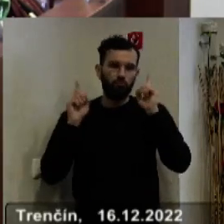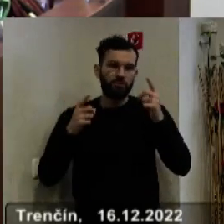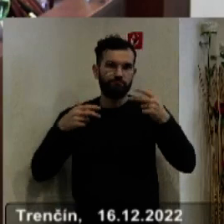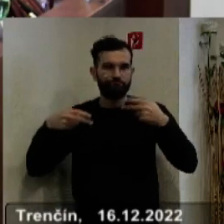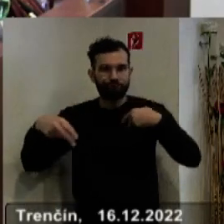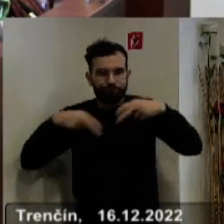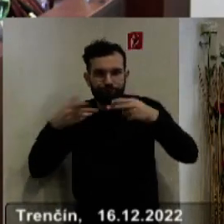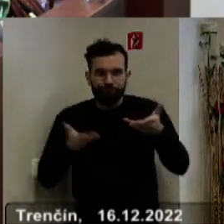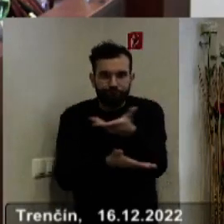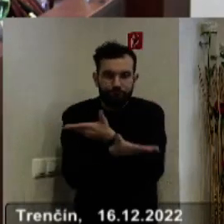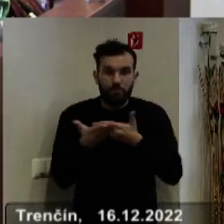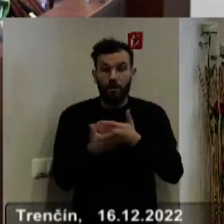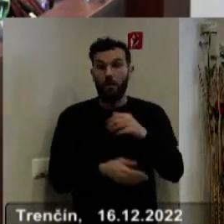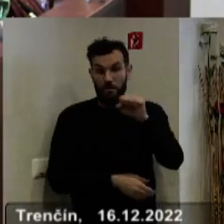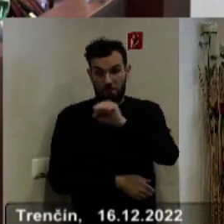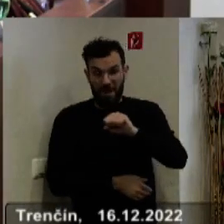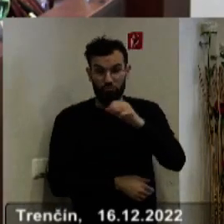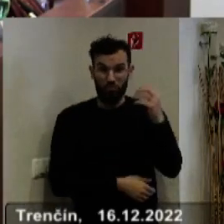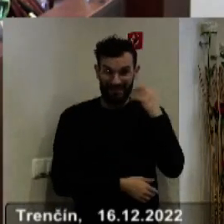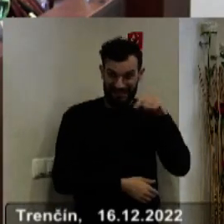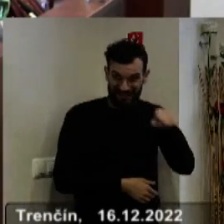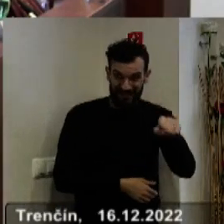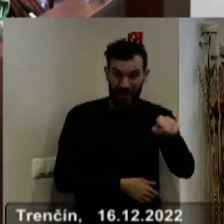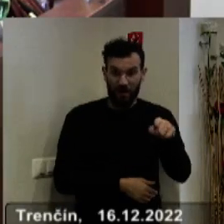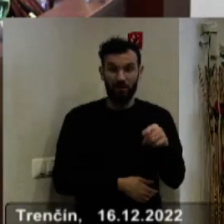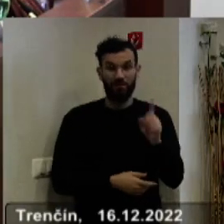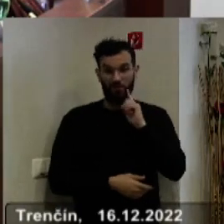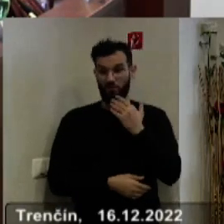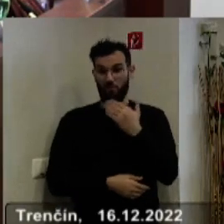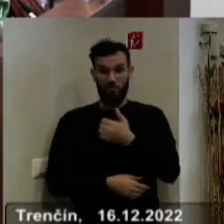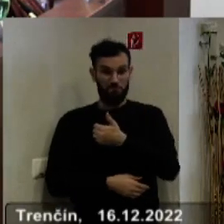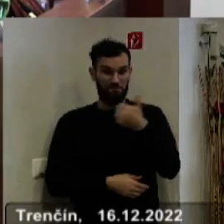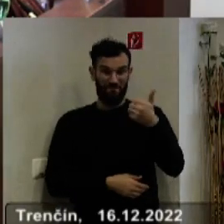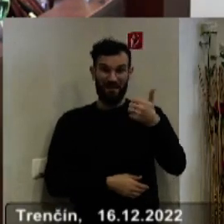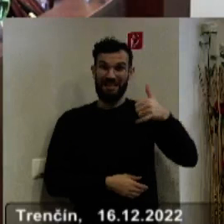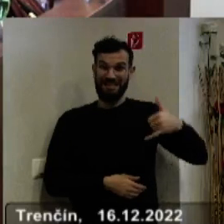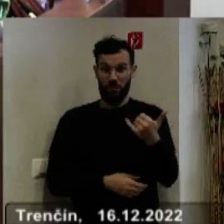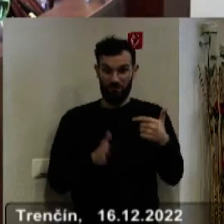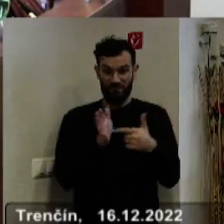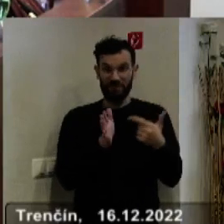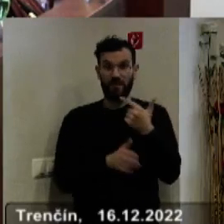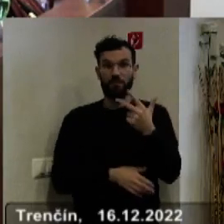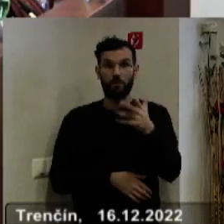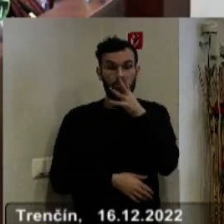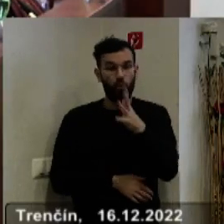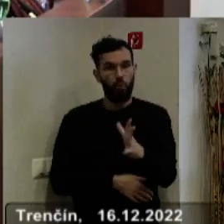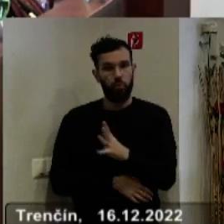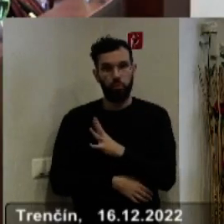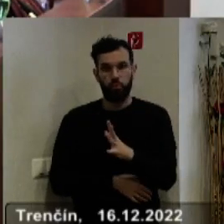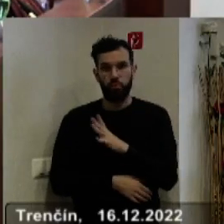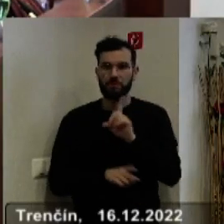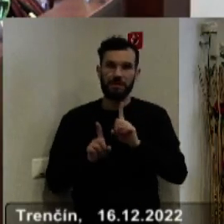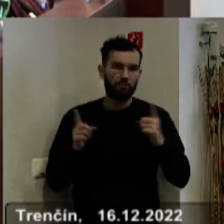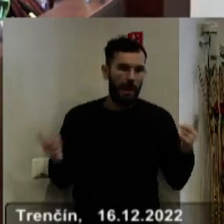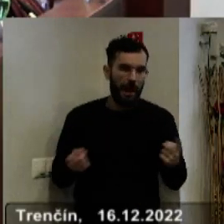tému obci a miest, ktoré tu budú po 1. januári 2023 v životnom ohroze povedení v niektorých